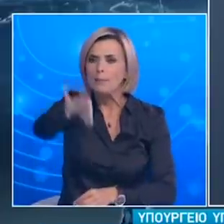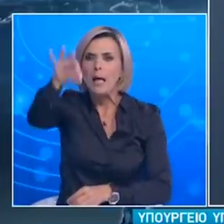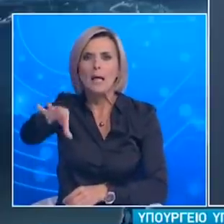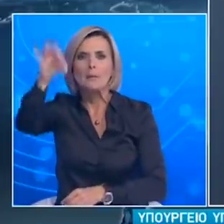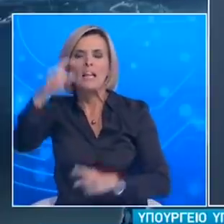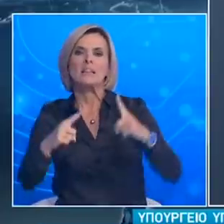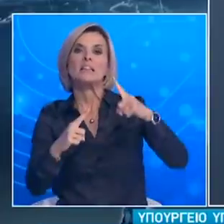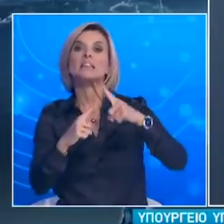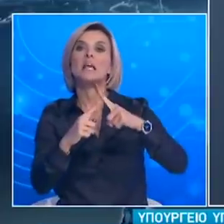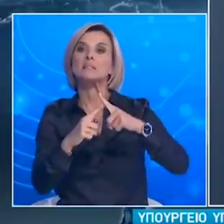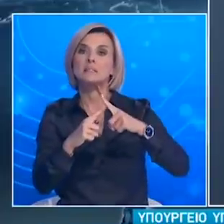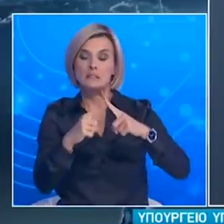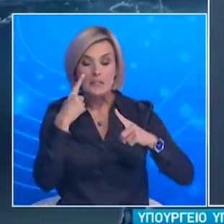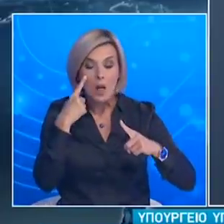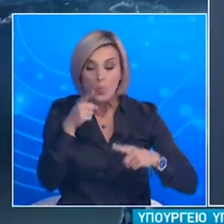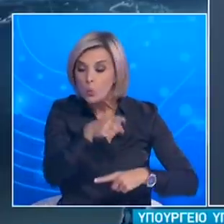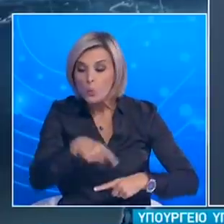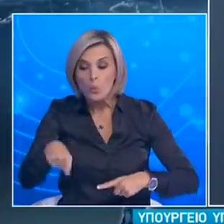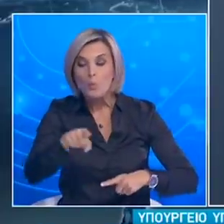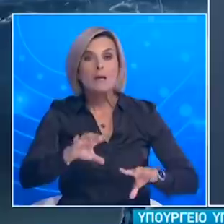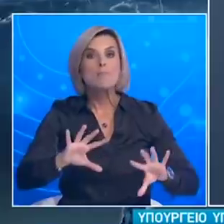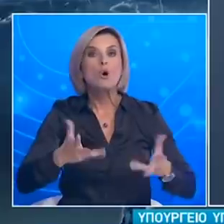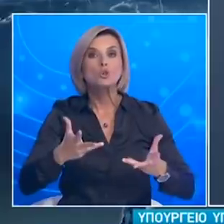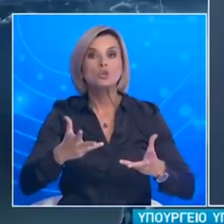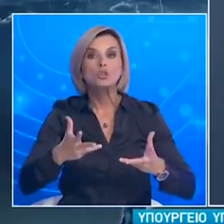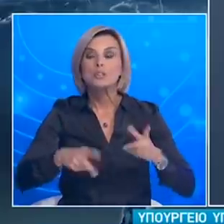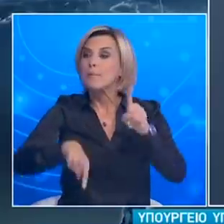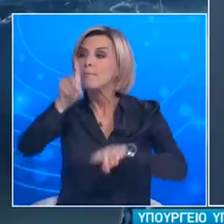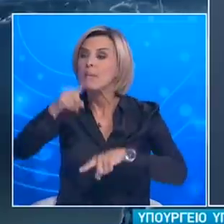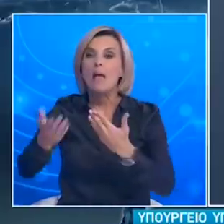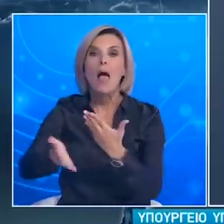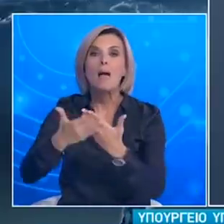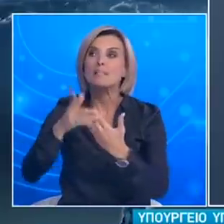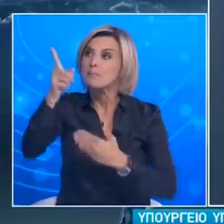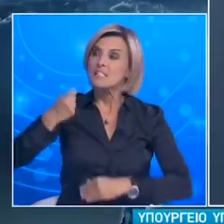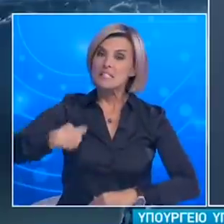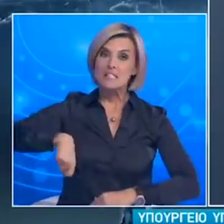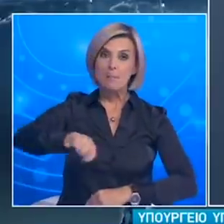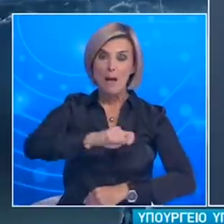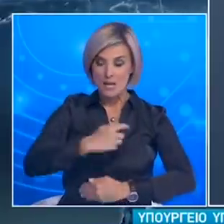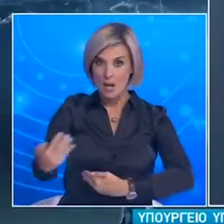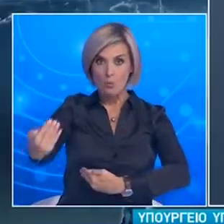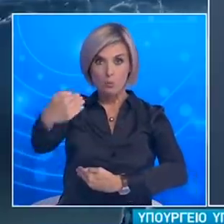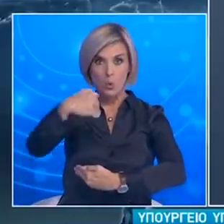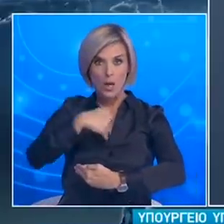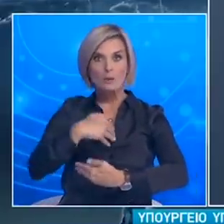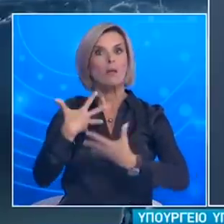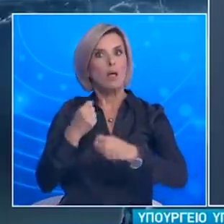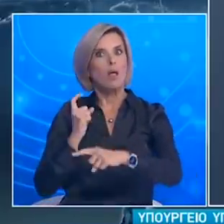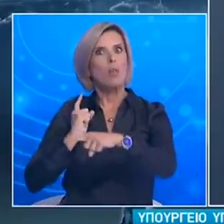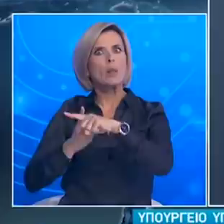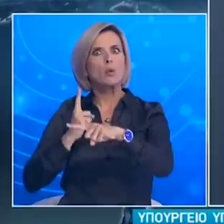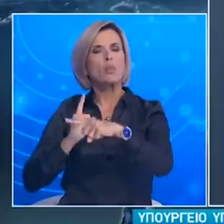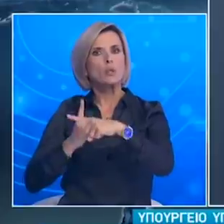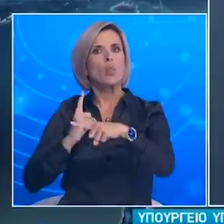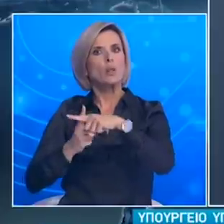που πρότεινε να εξετάσουμε τη συντριπτική πλειοψηφία των επισκεπτών από την Ισπανία παρατηρήσαμε αυξημένο ποσοστό θετικότητας ένα